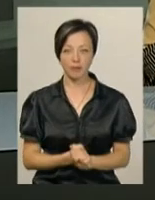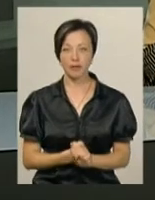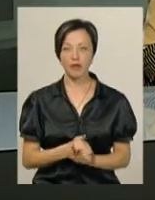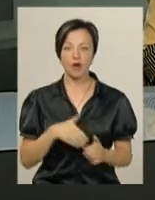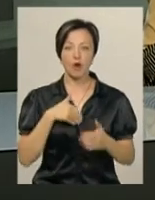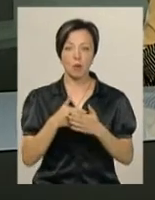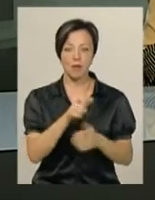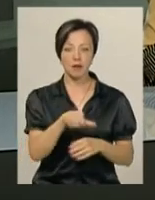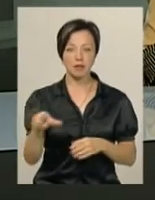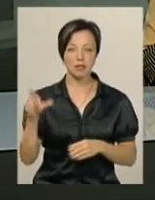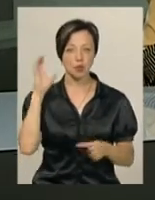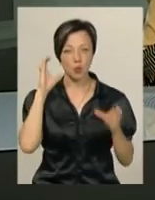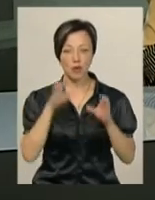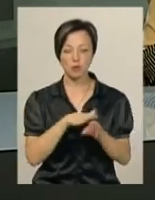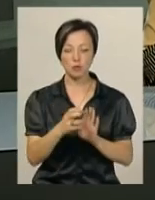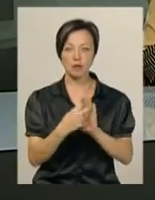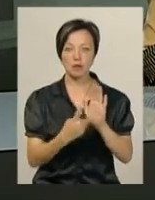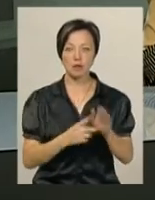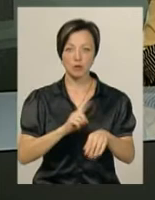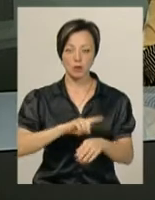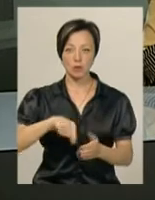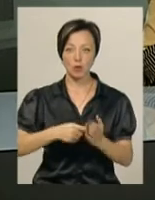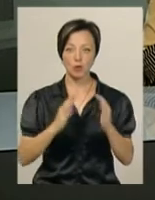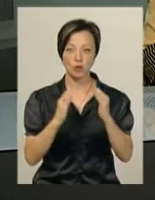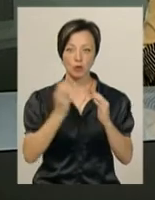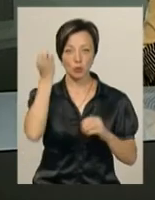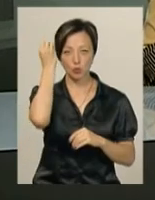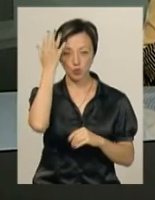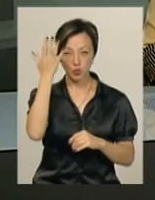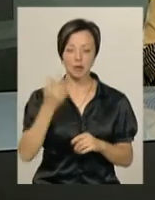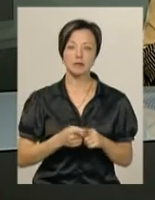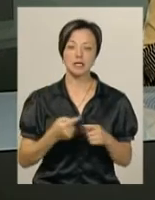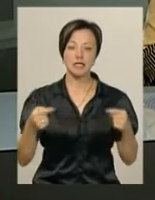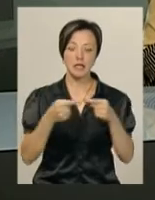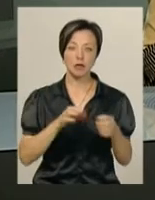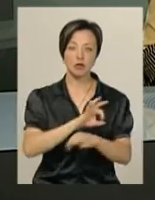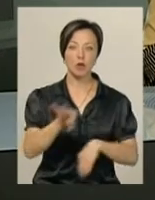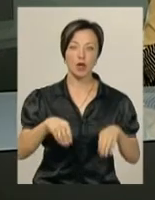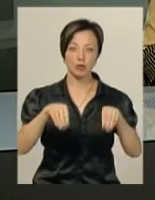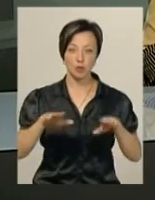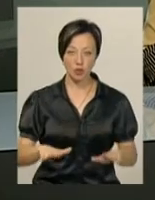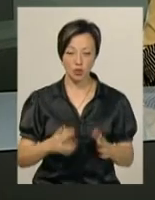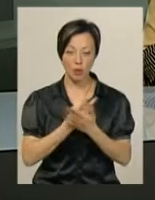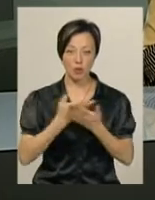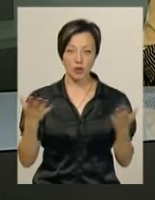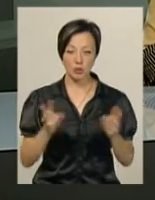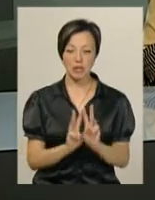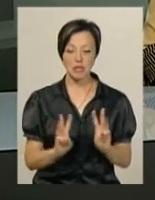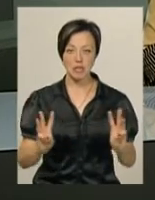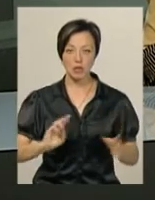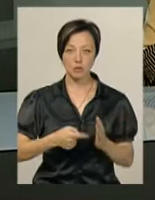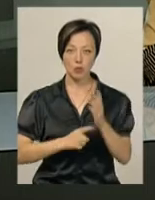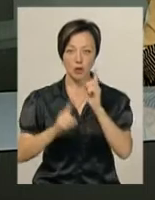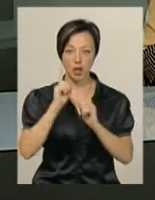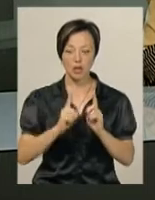Громадські слухання відбудуться о 17-й годині в міському будинку культури. Нагадаю, згідно з проєктом рішення, яке оприлюднили на сайті міської